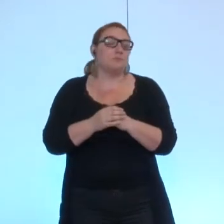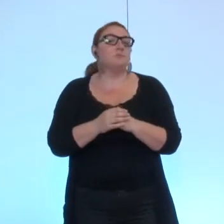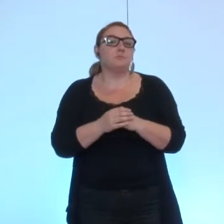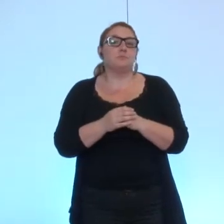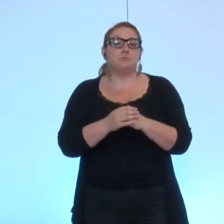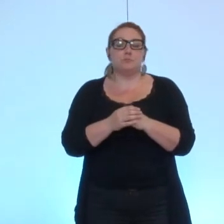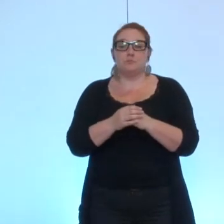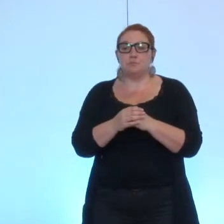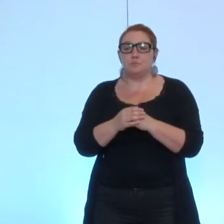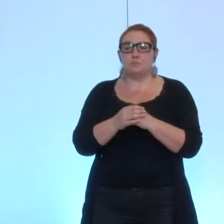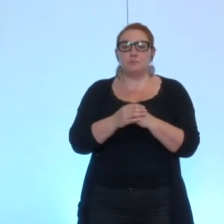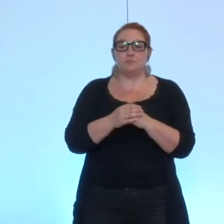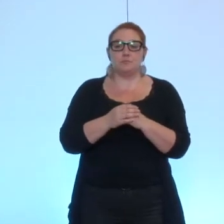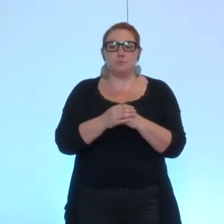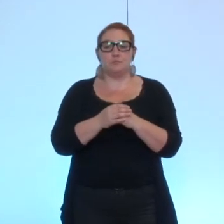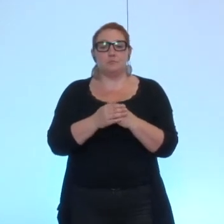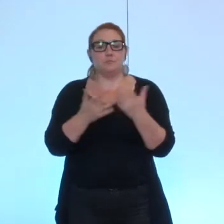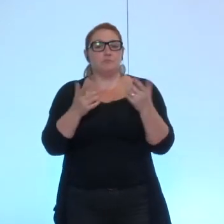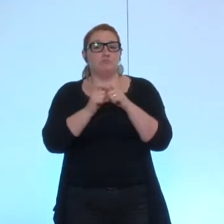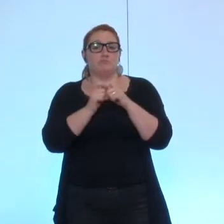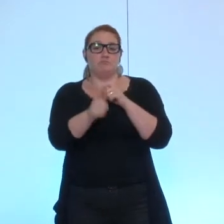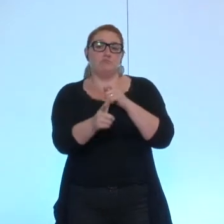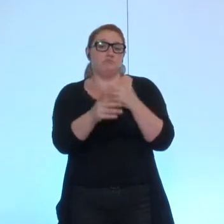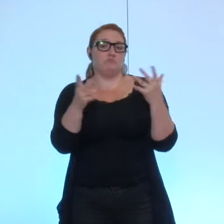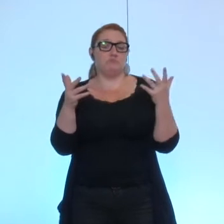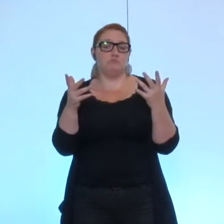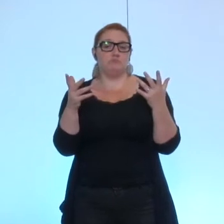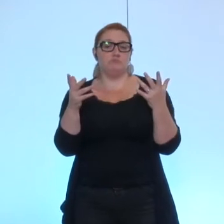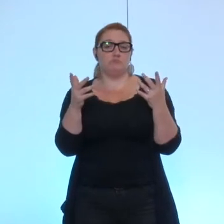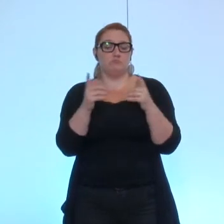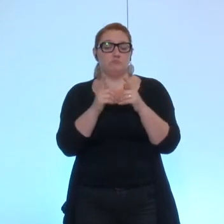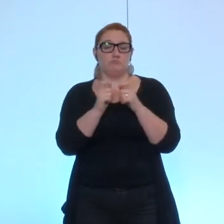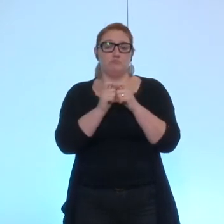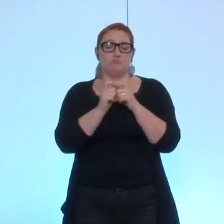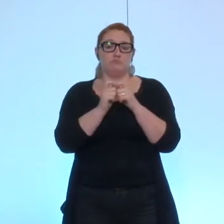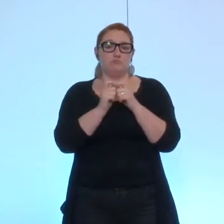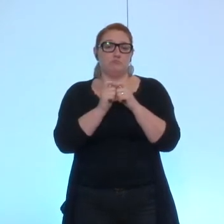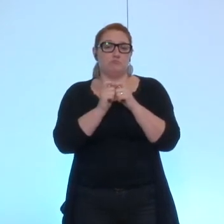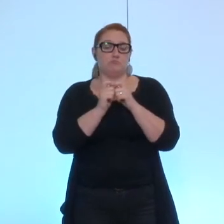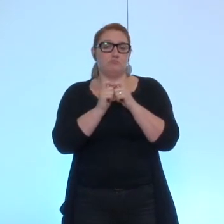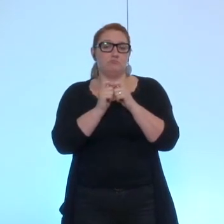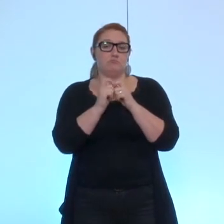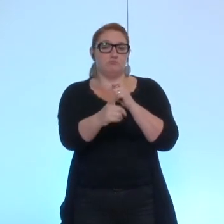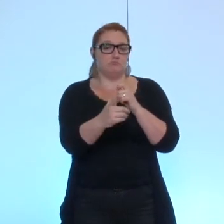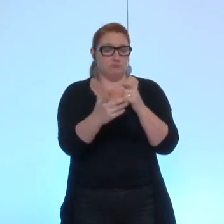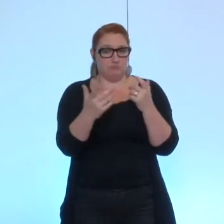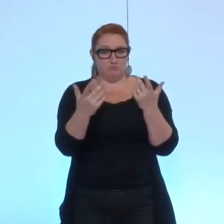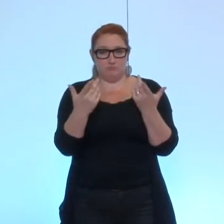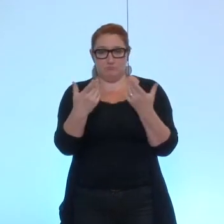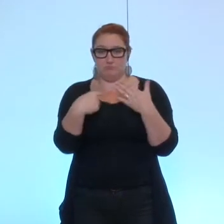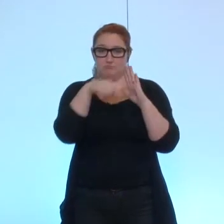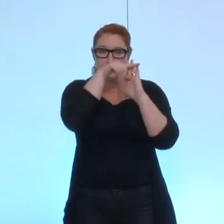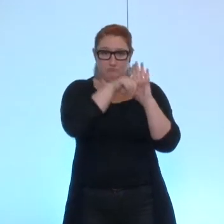'un versement d'aide financière qui est fait sous condition